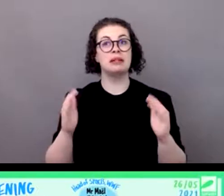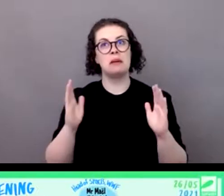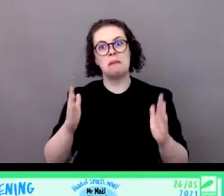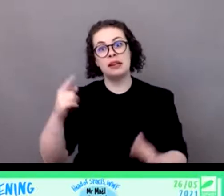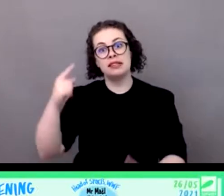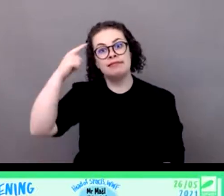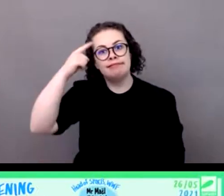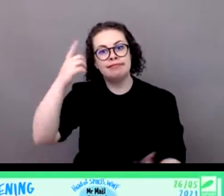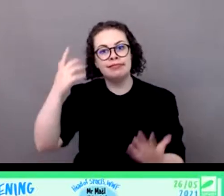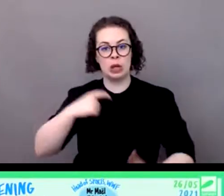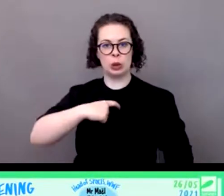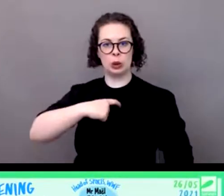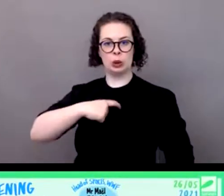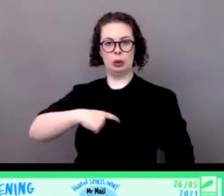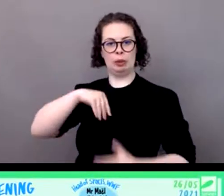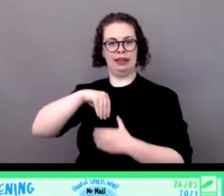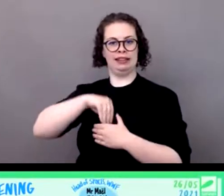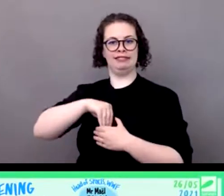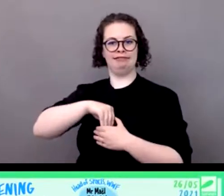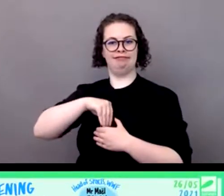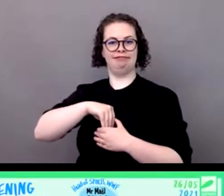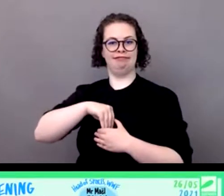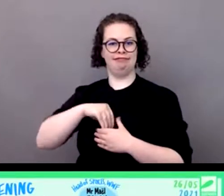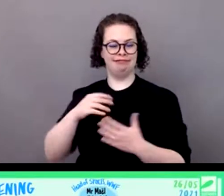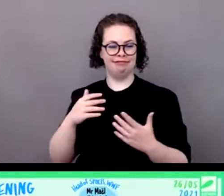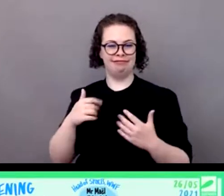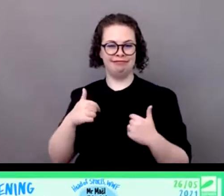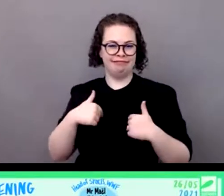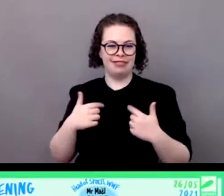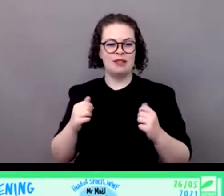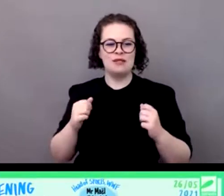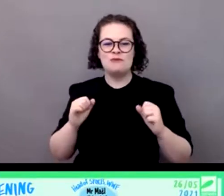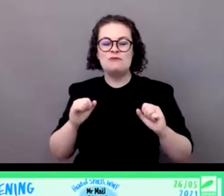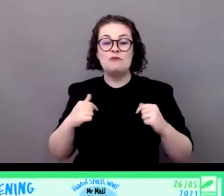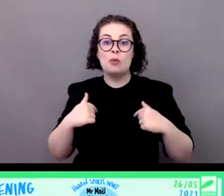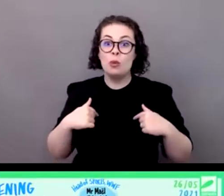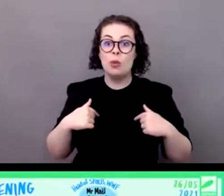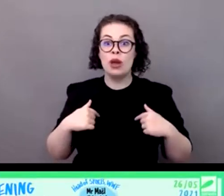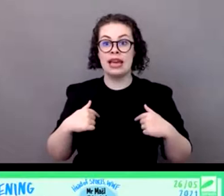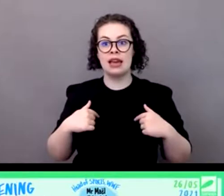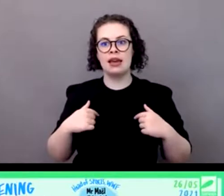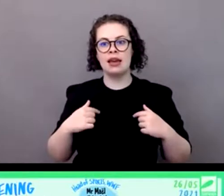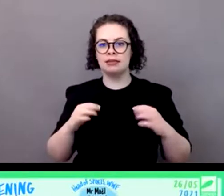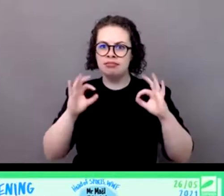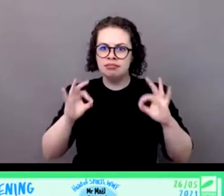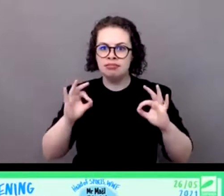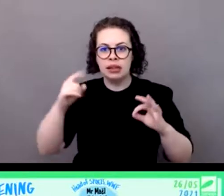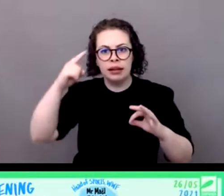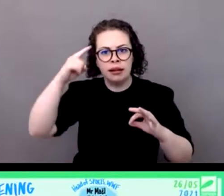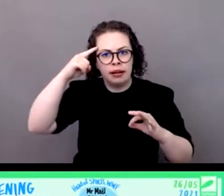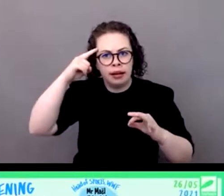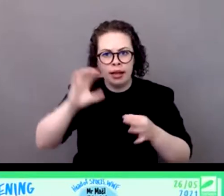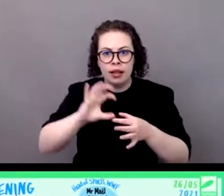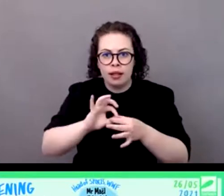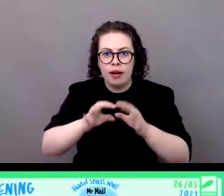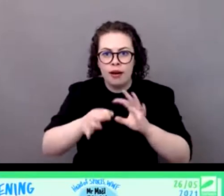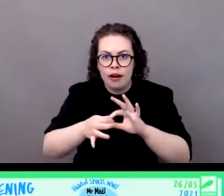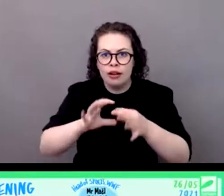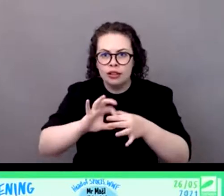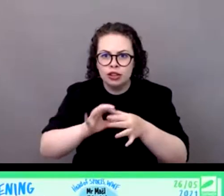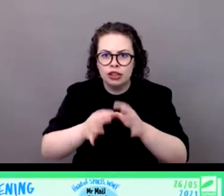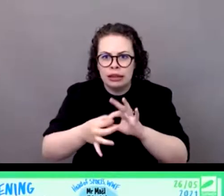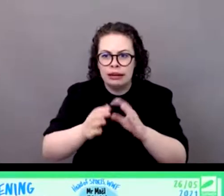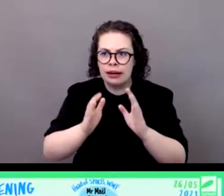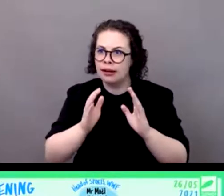dans nos actions et ça faut vraiment l'intégrer le sport l